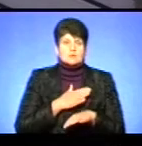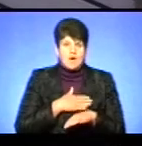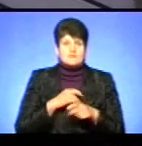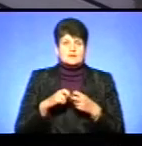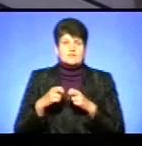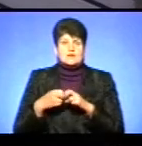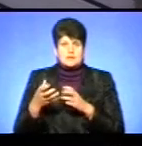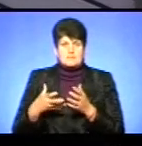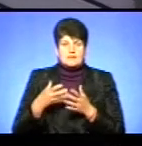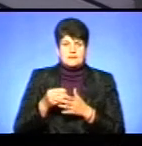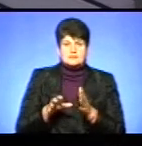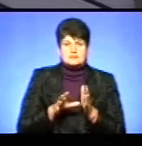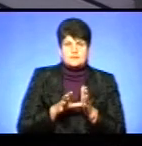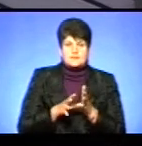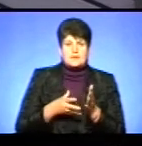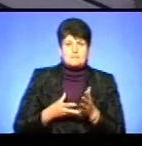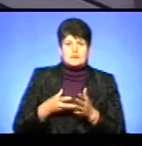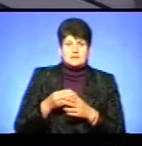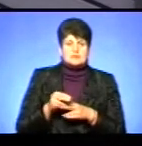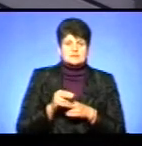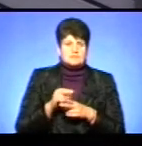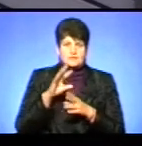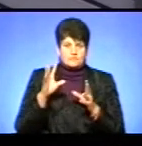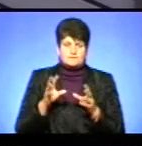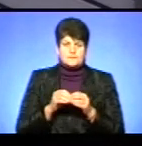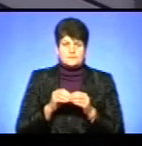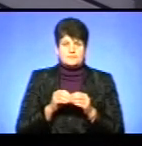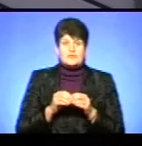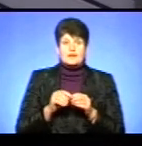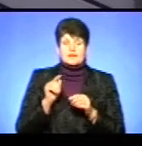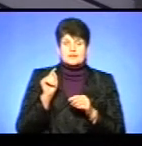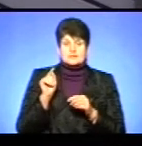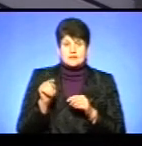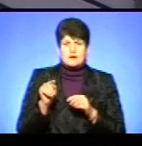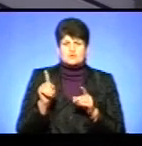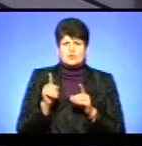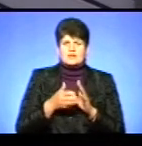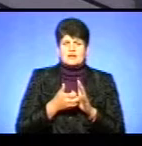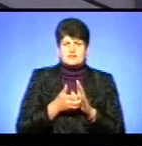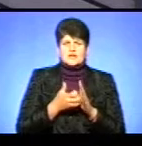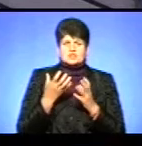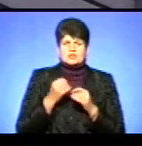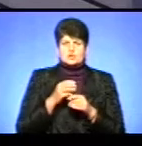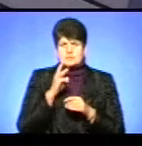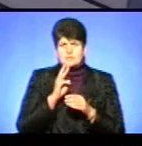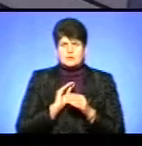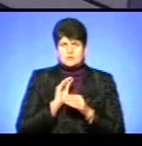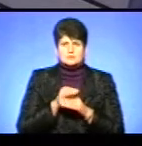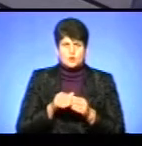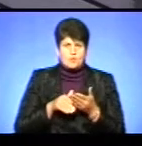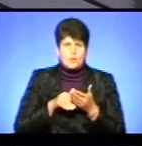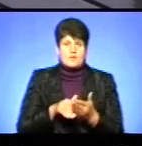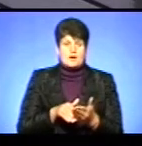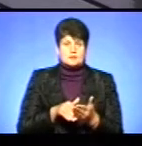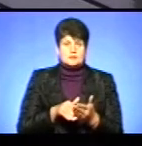платити за електроенергію, платити за ремонт, за все абсолютно. І там, що, там не хватає ще до заробітної плати допомагати, так,